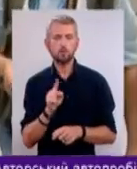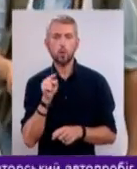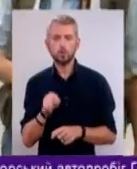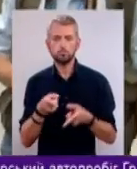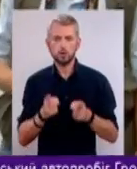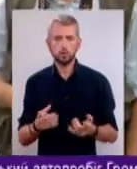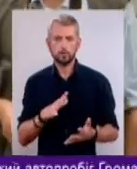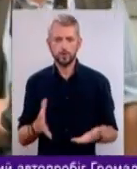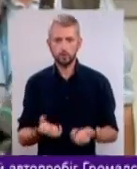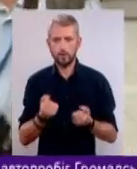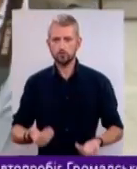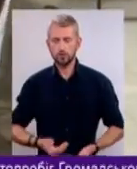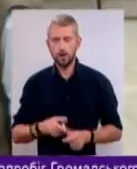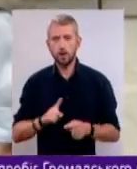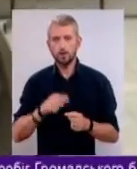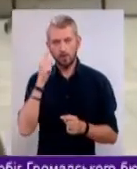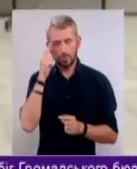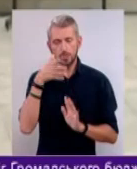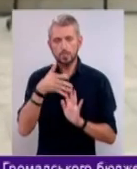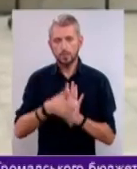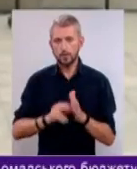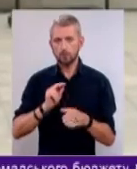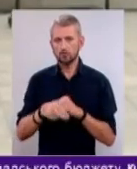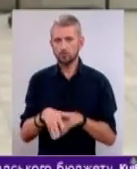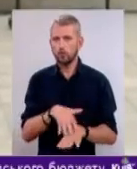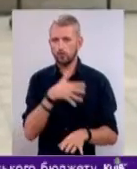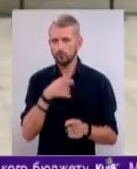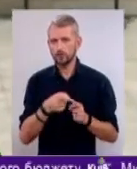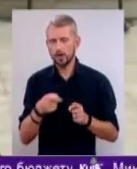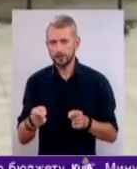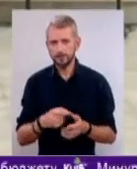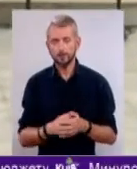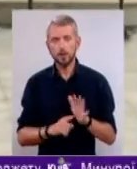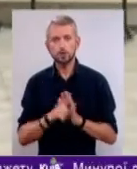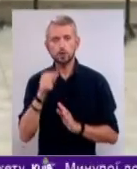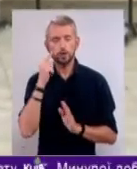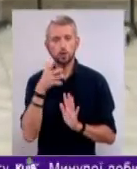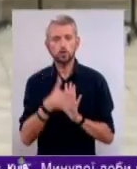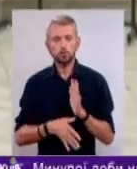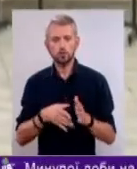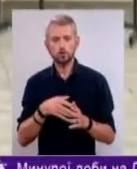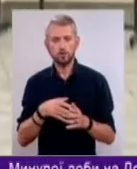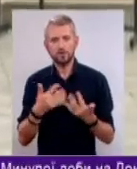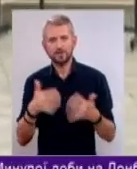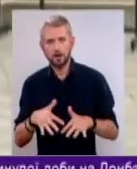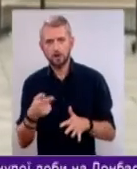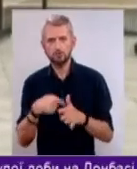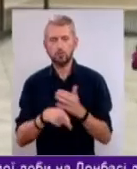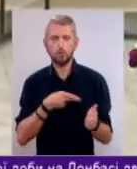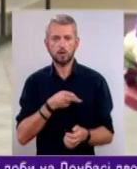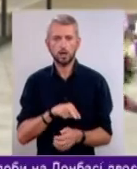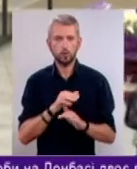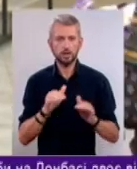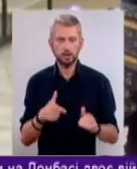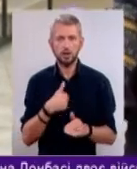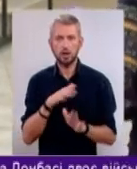врятував життя. Це вже приходить через великий час. Спочатку ти розумієш втрати, бо спочатку погибли діти.